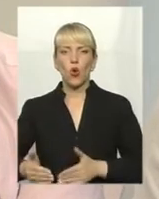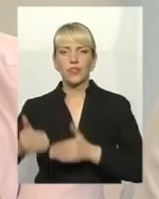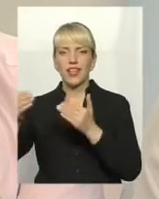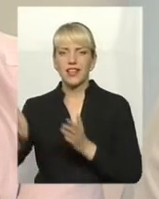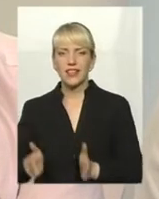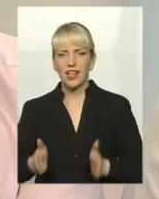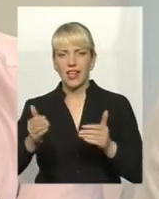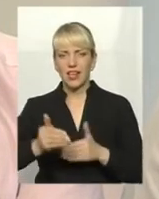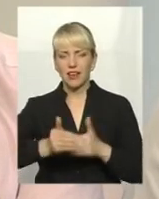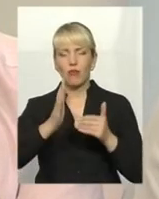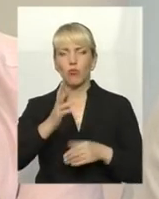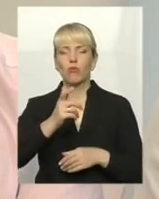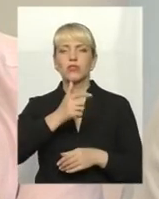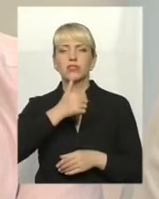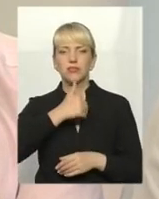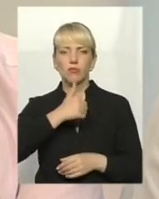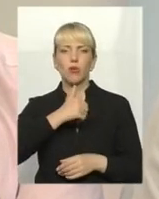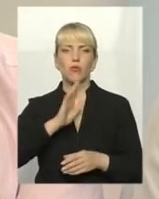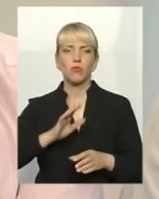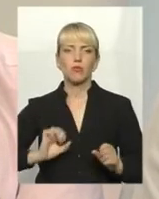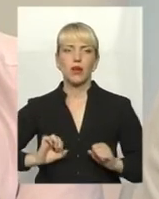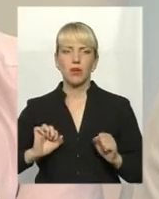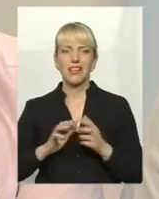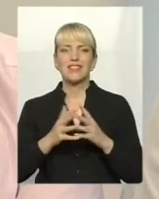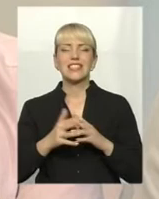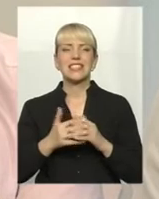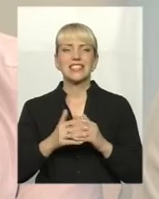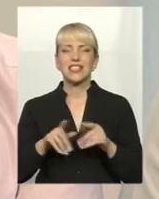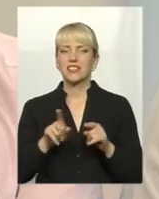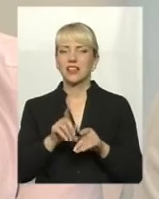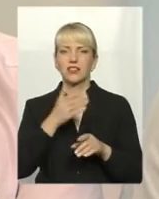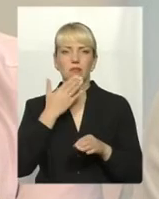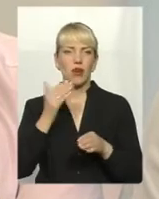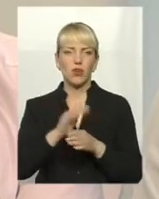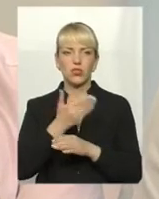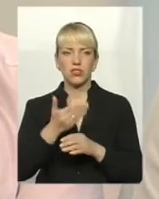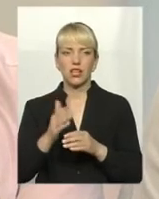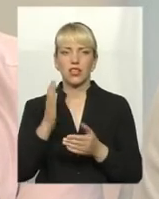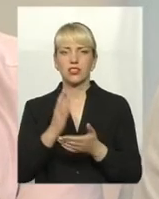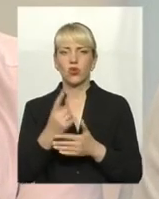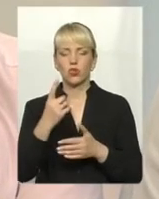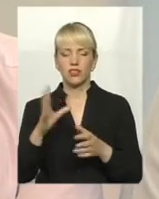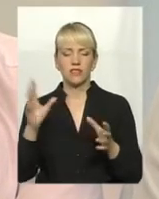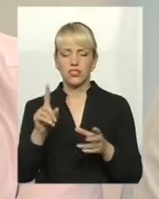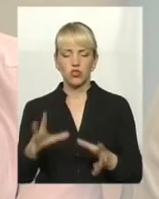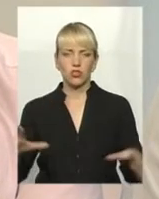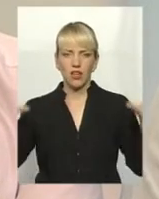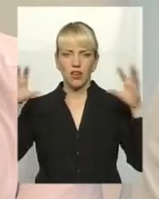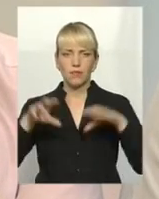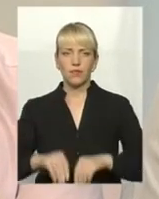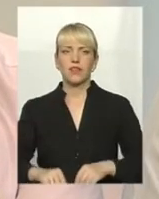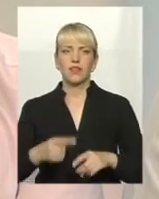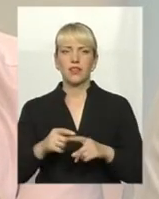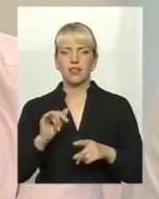пробувати намагатися, бо зрозуміло, що в селищі люди так не розділяють. Тут є контейнери, все, що є, і тримають